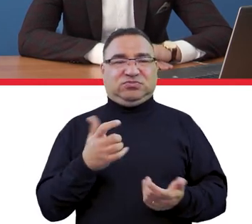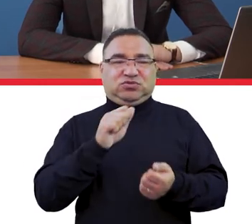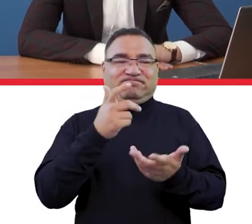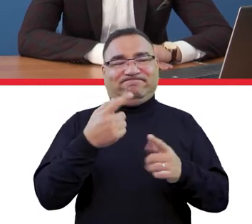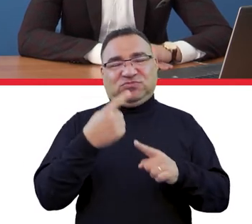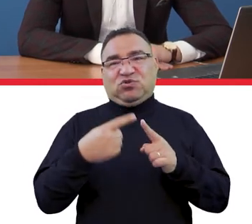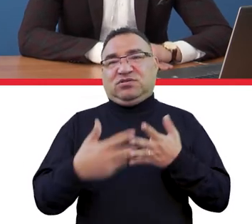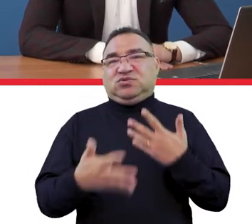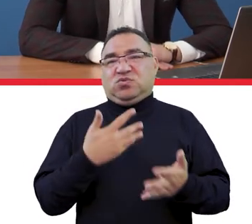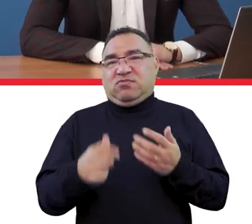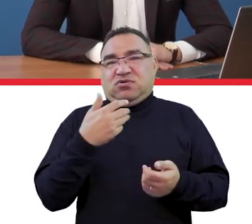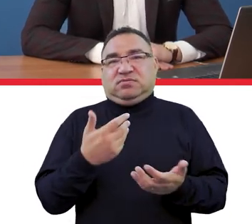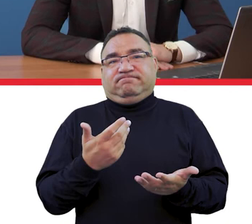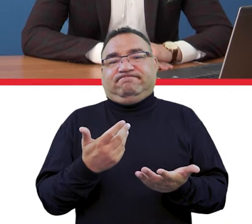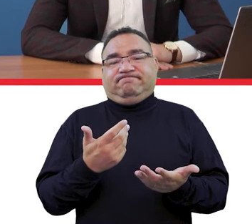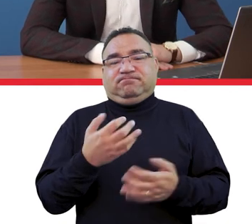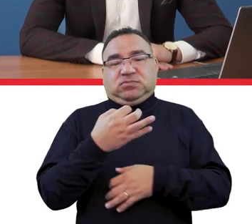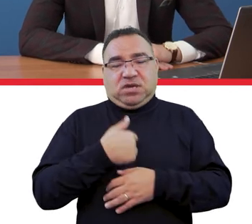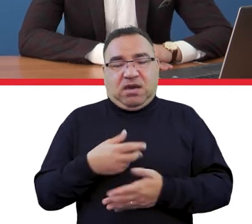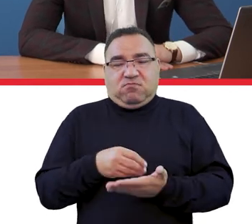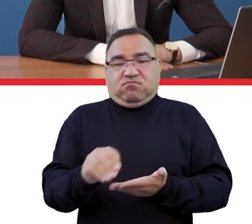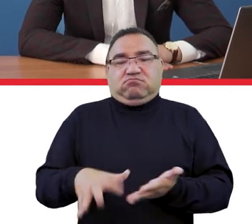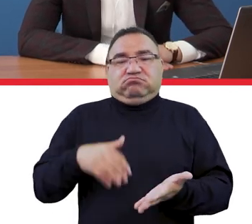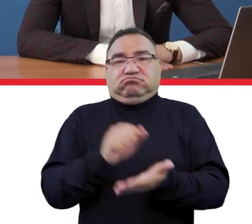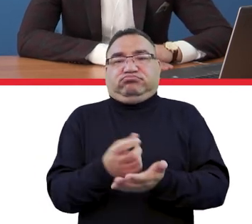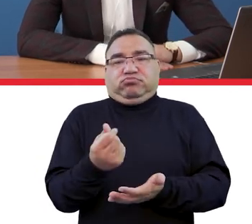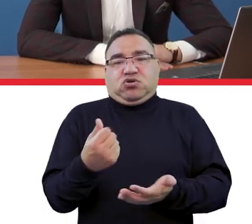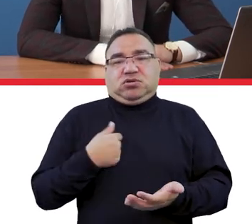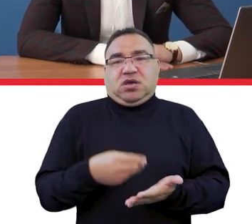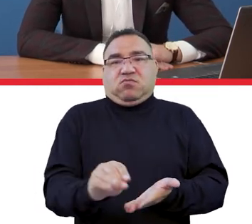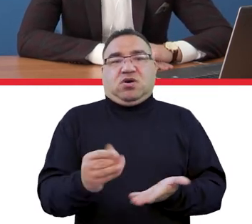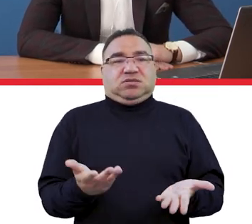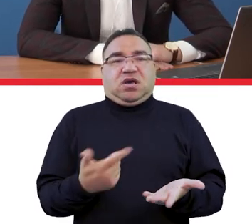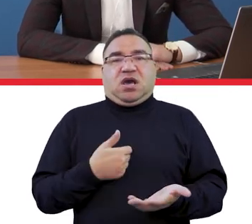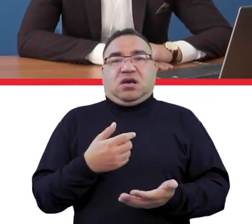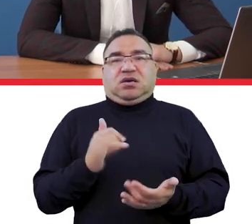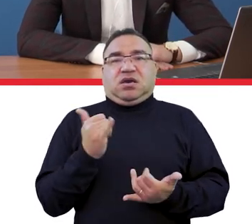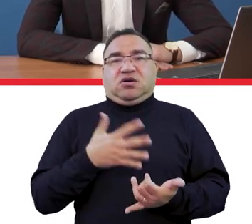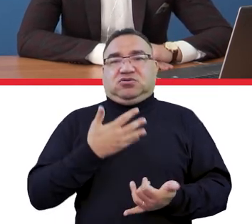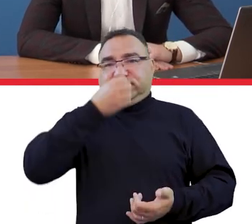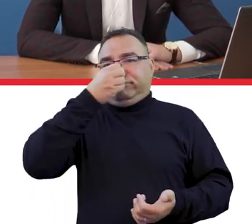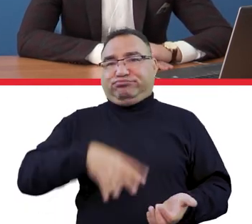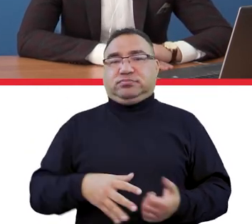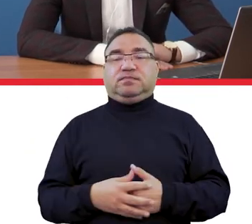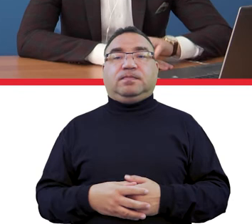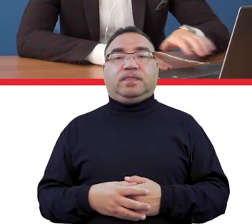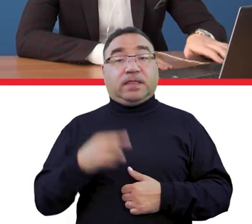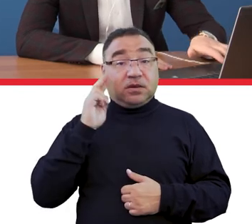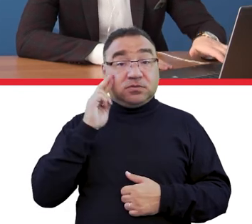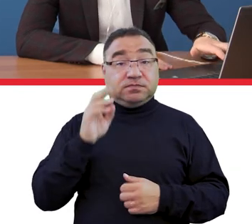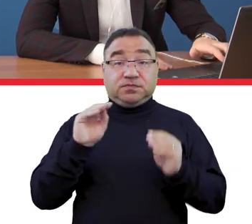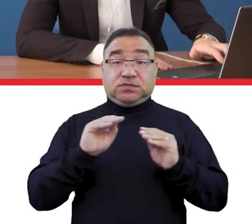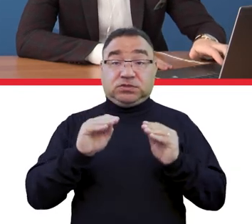nazwijmy to, które ponosi płacący jeszcze w dodatku student. Rozumiem, to ja może